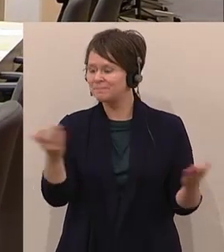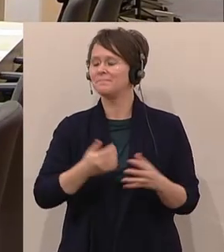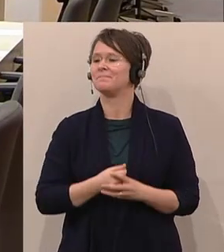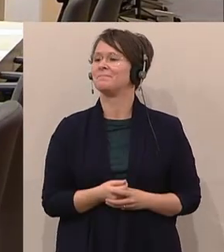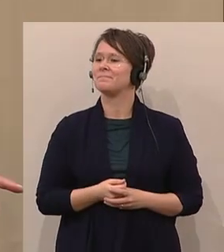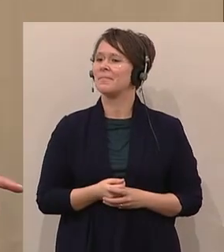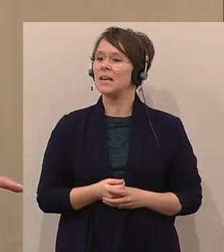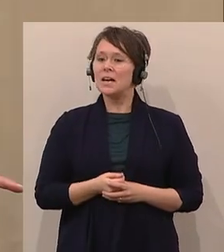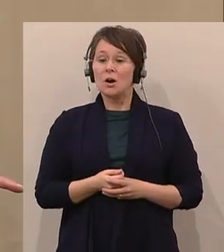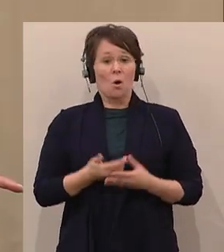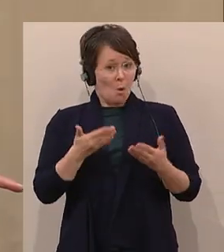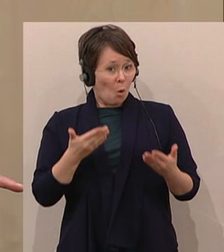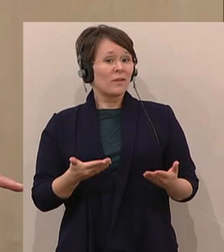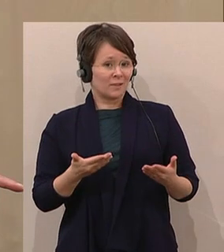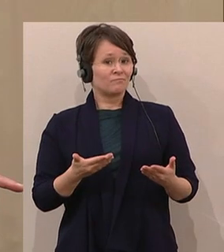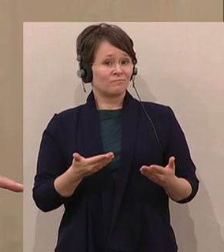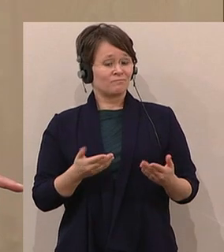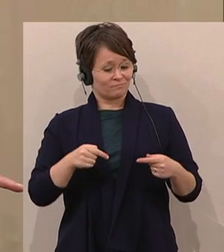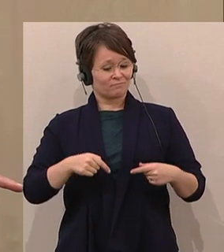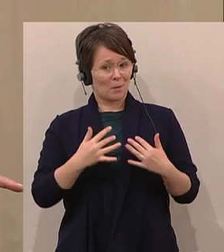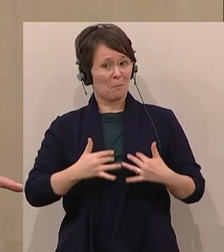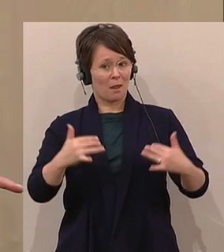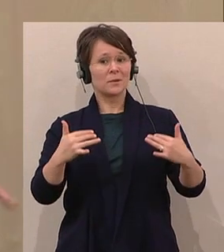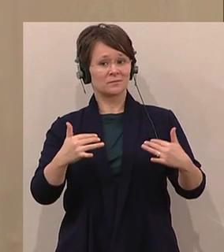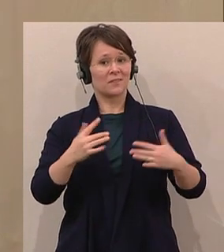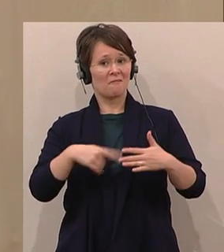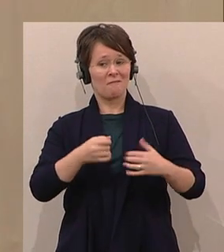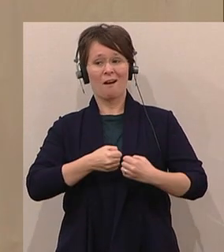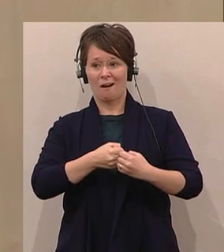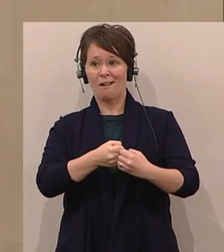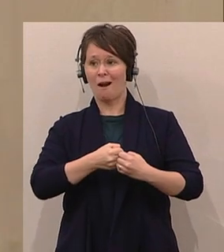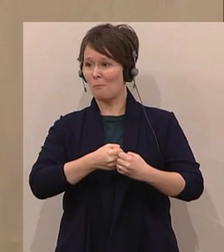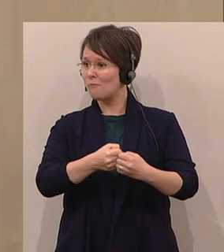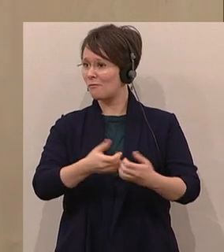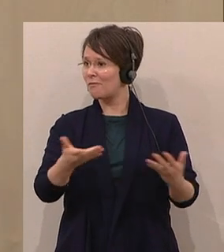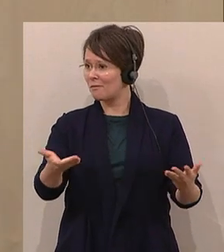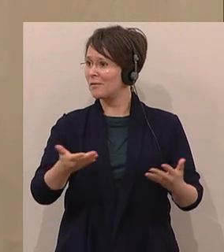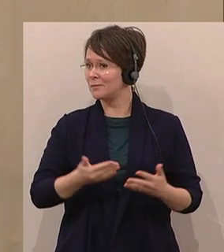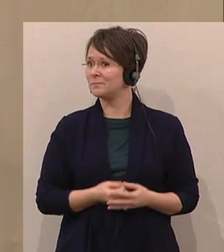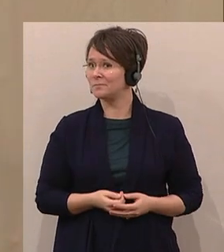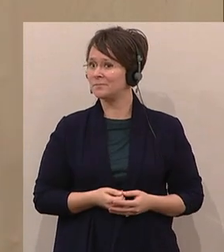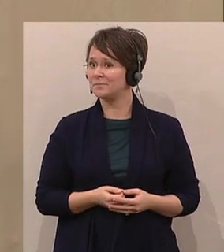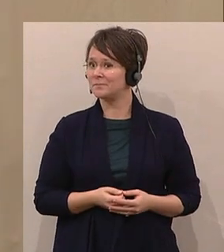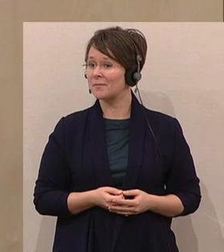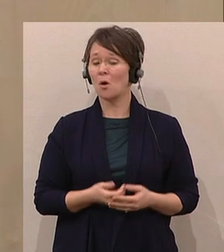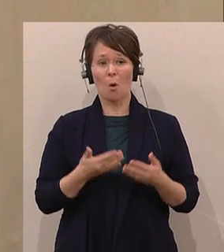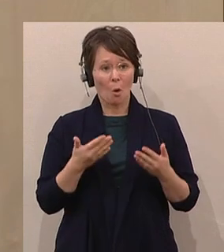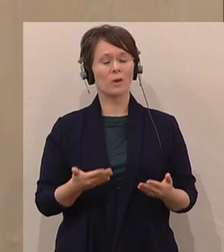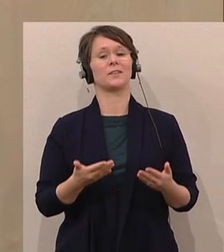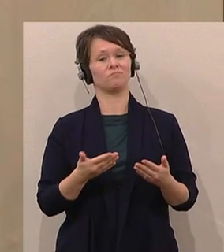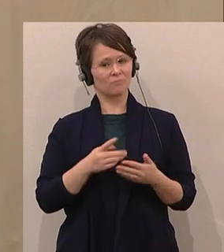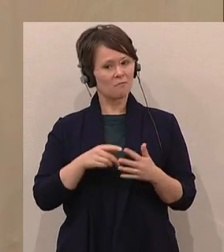heute ist Wahlkampf im Parlament. Heute ist Wahlkampf und heute